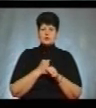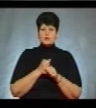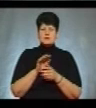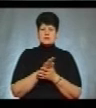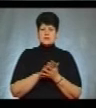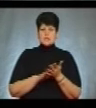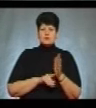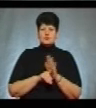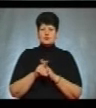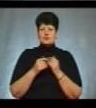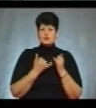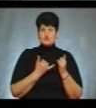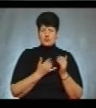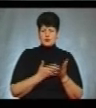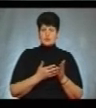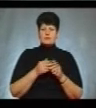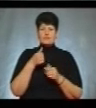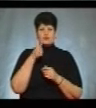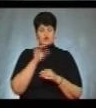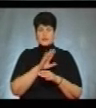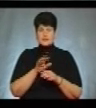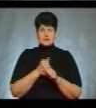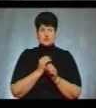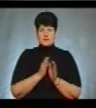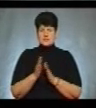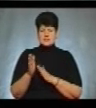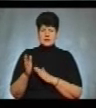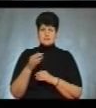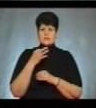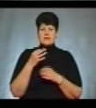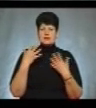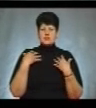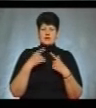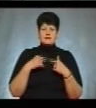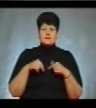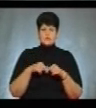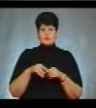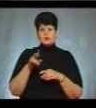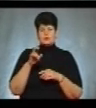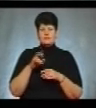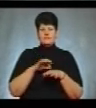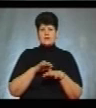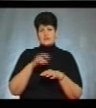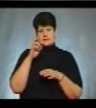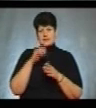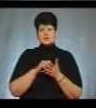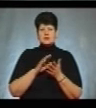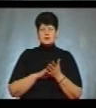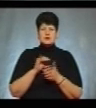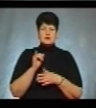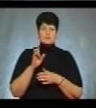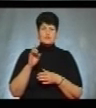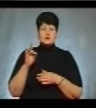заяви розпочали від сьогодні, бо вчора не працювала система, повідомила начальник відділу ведення Держгієстру виборців Ірина Бурда.